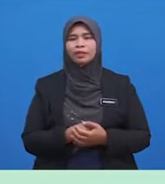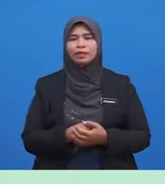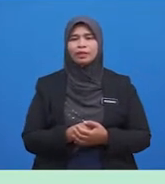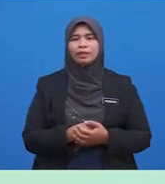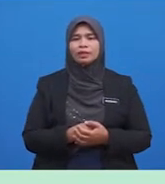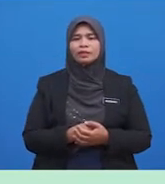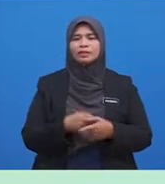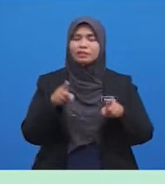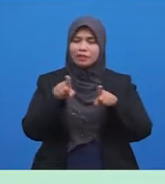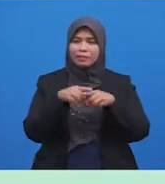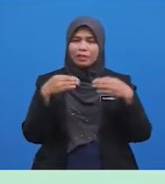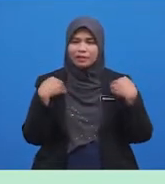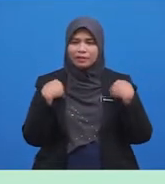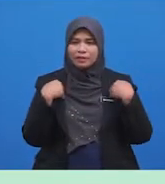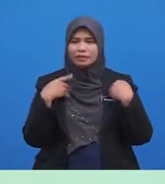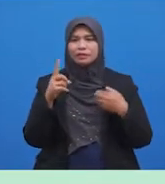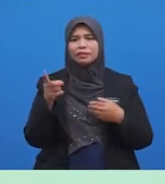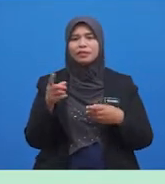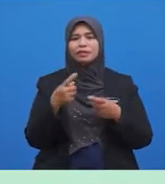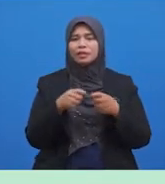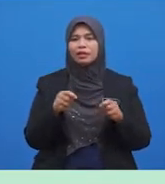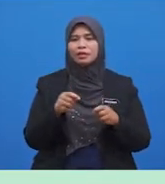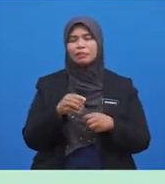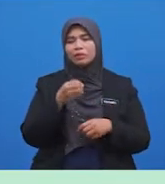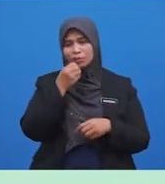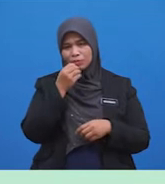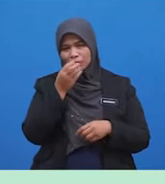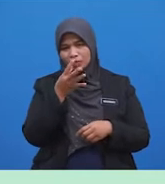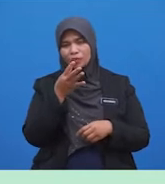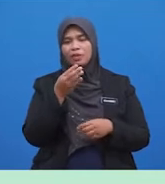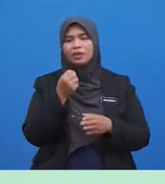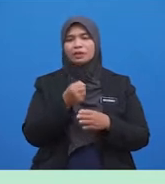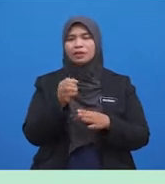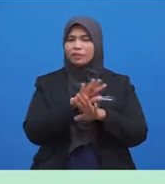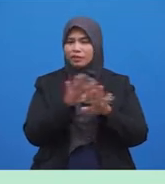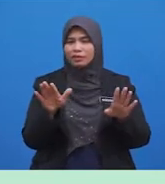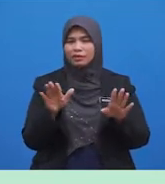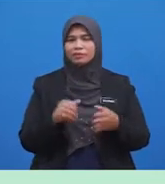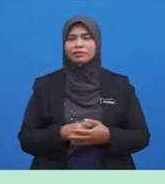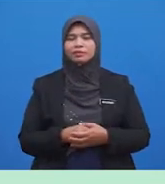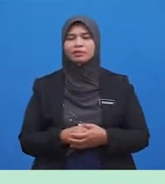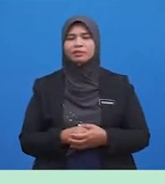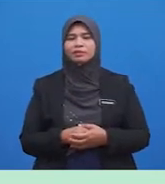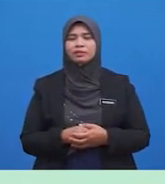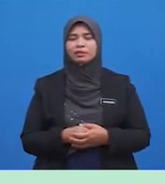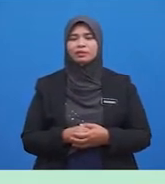Sama Ada Dia Telah Bergumur Ataupun Tidak